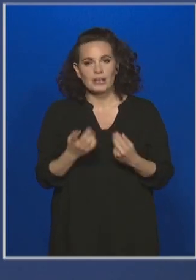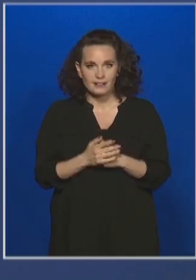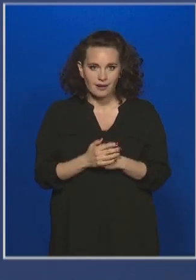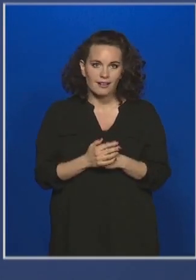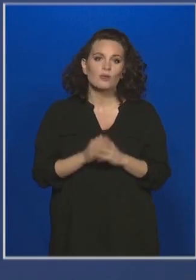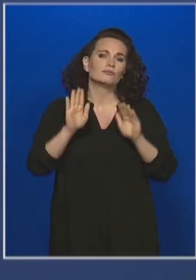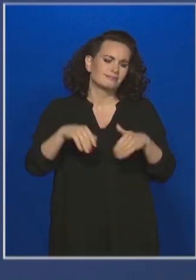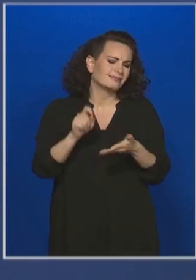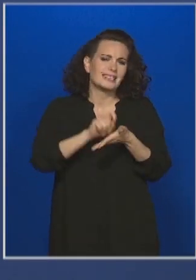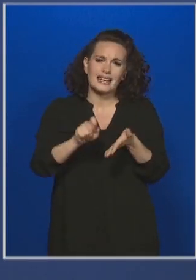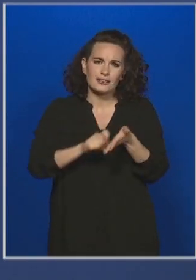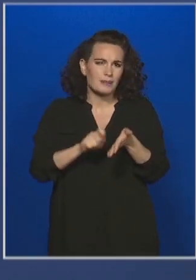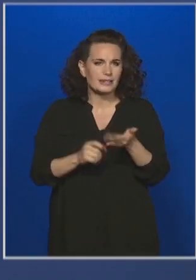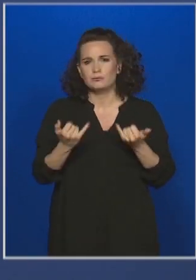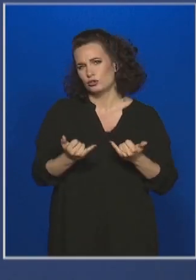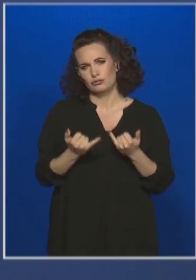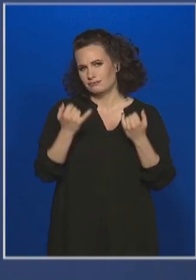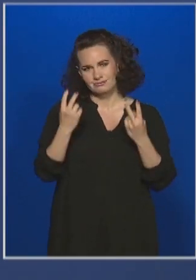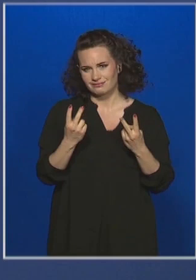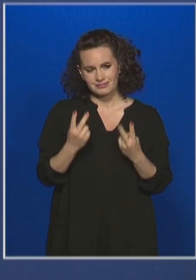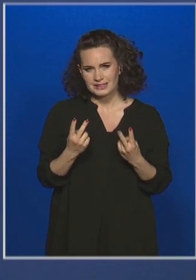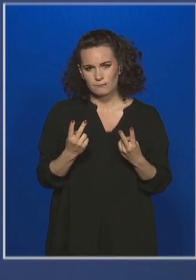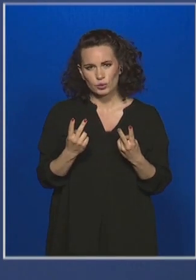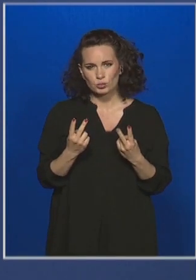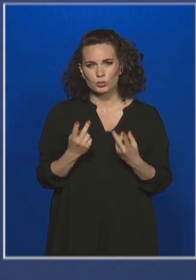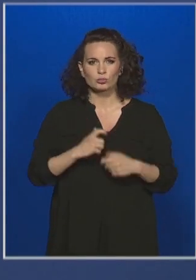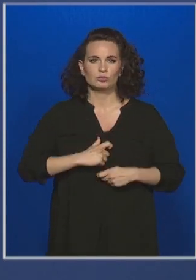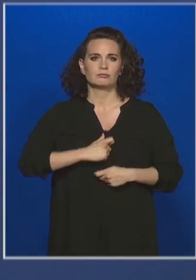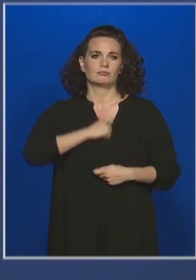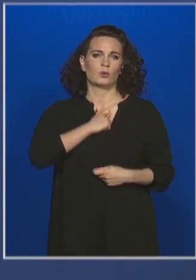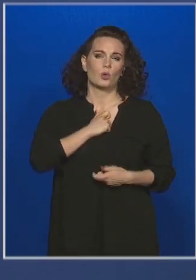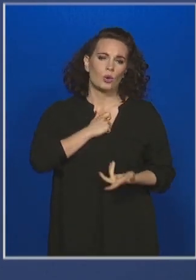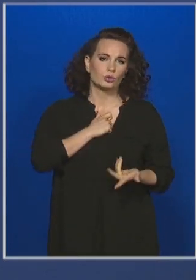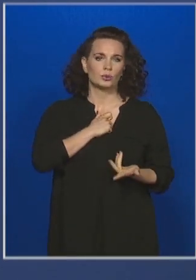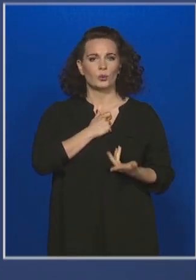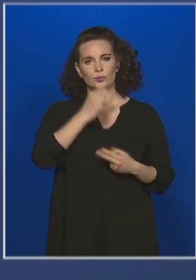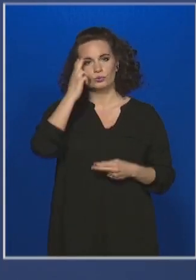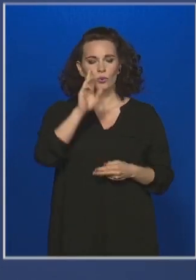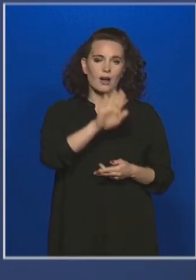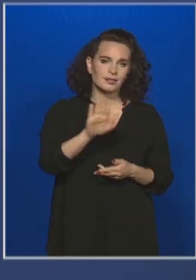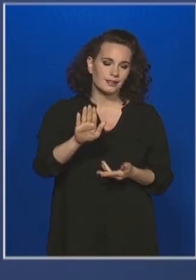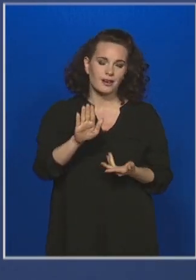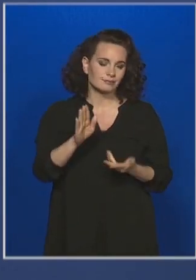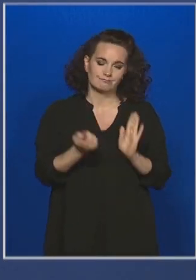úgyis írásbeli vizsgákról beszélünk, tehát az öltönyhúzása az urak számára sem kötelező.